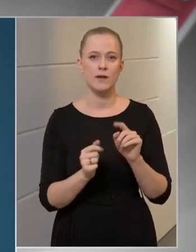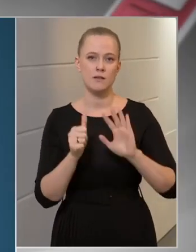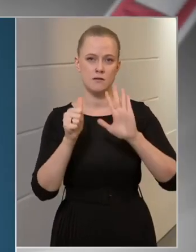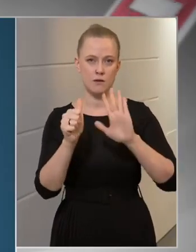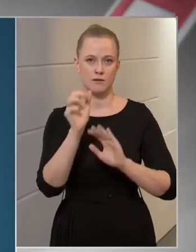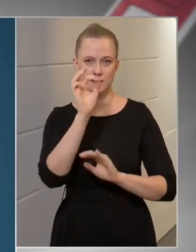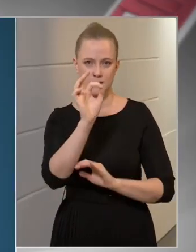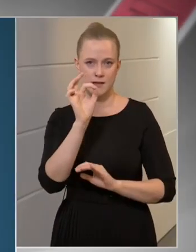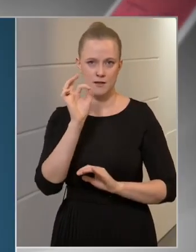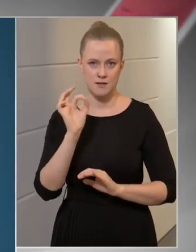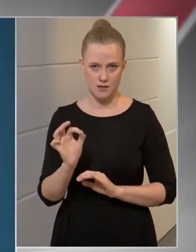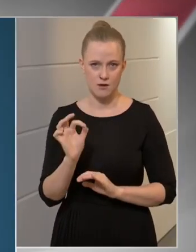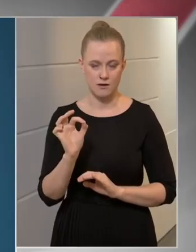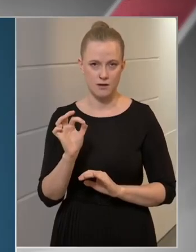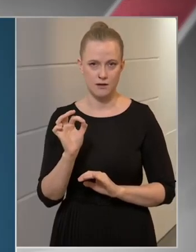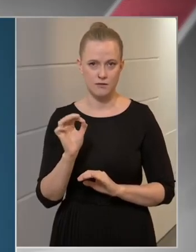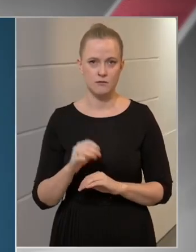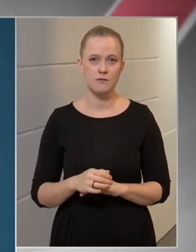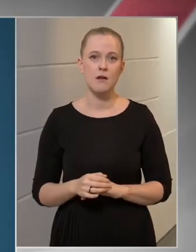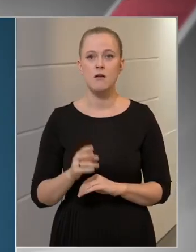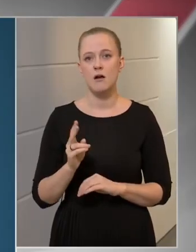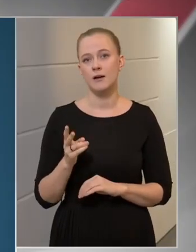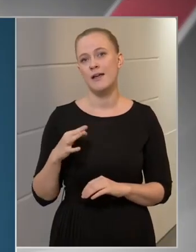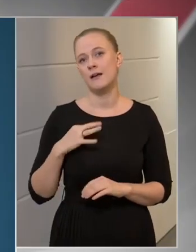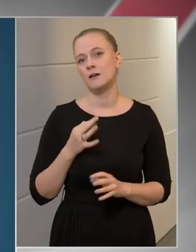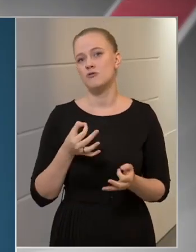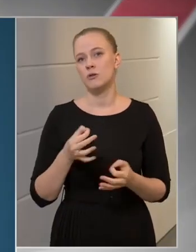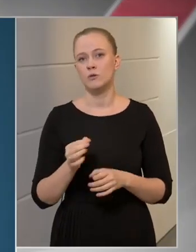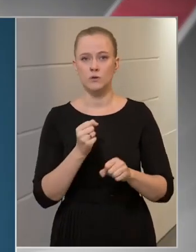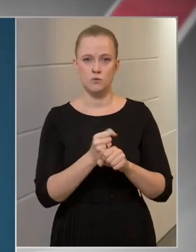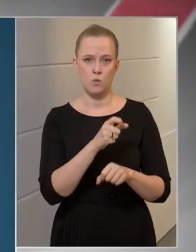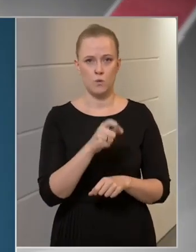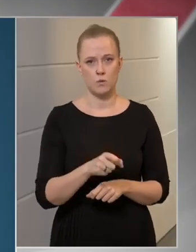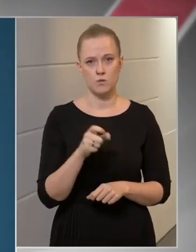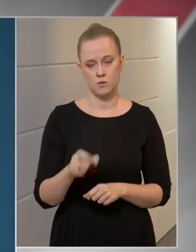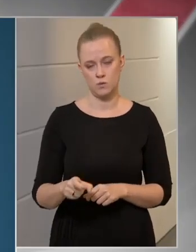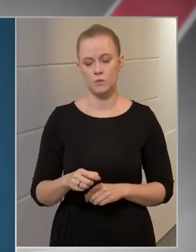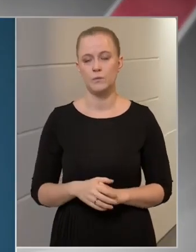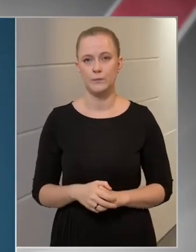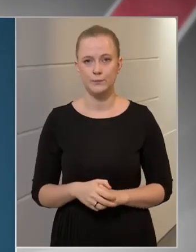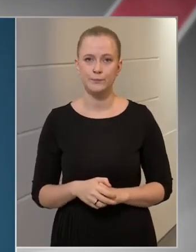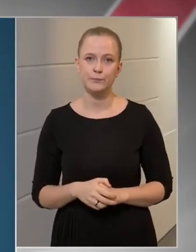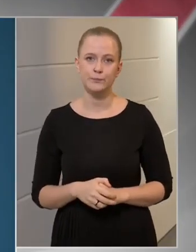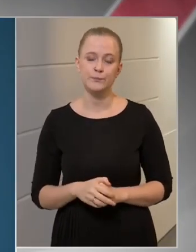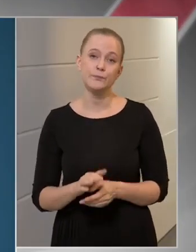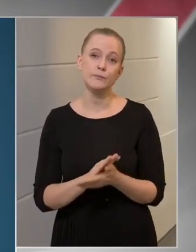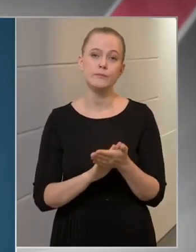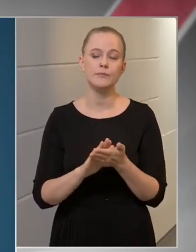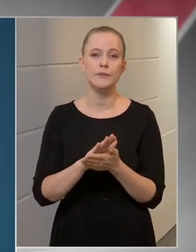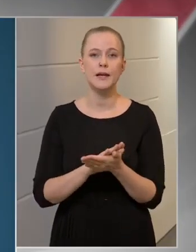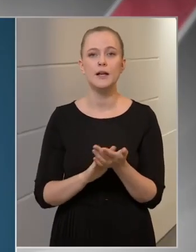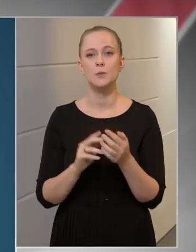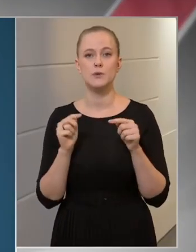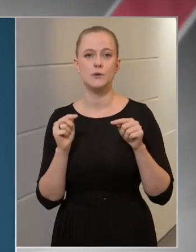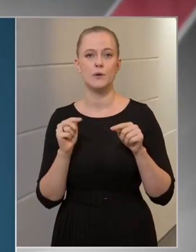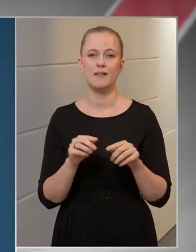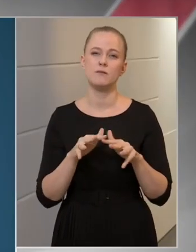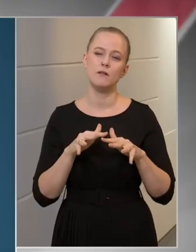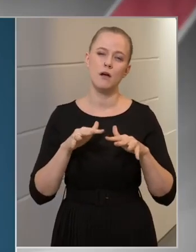%-át teszik ki az egészségügyi dolgozók. Jellemzően ez